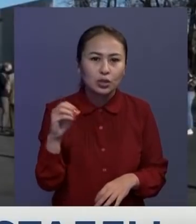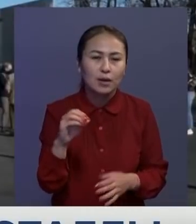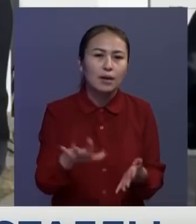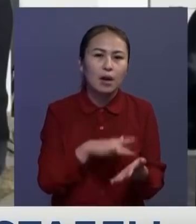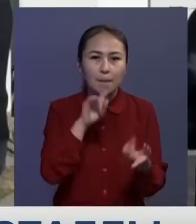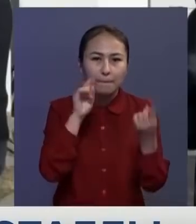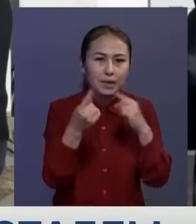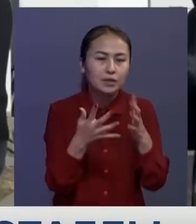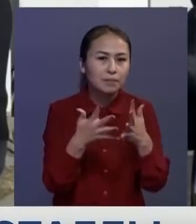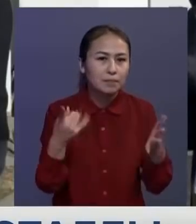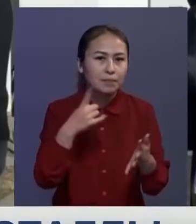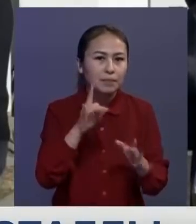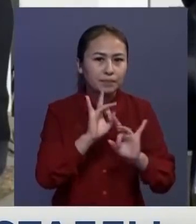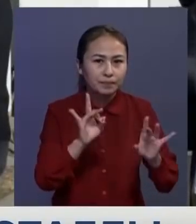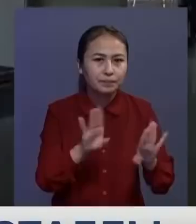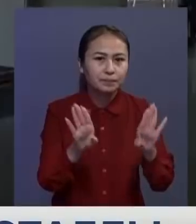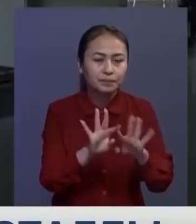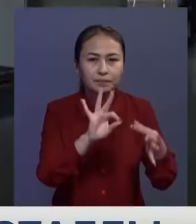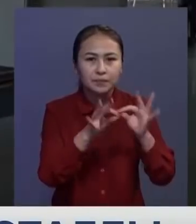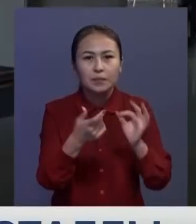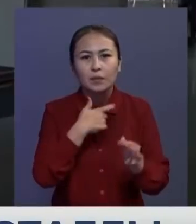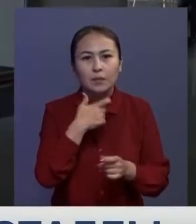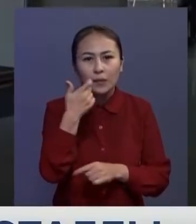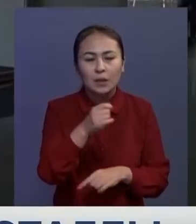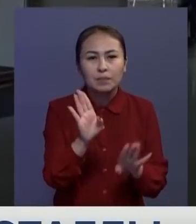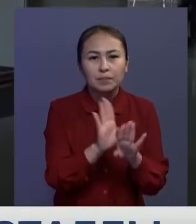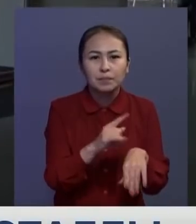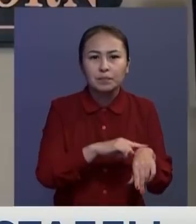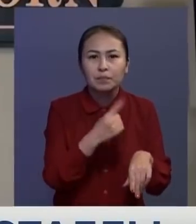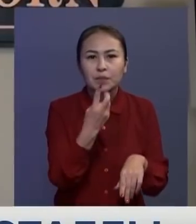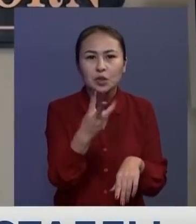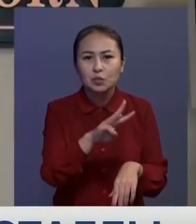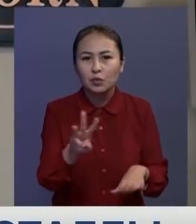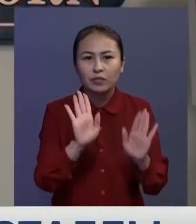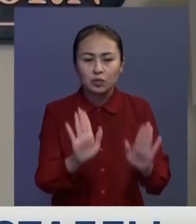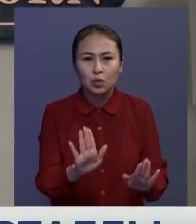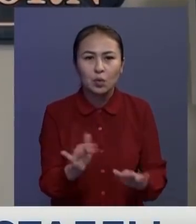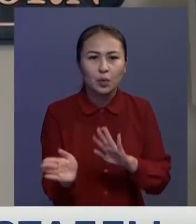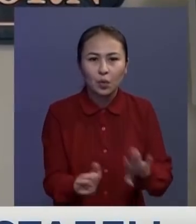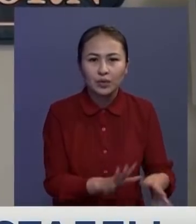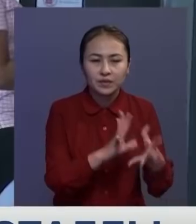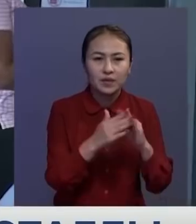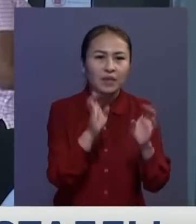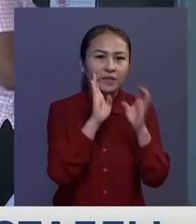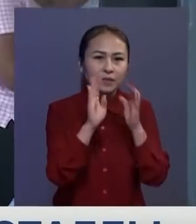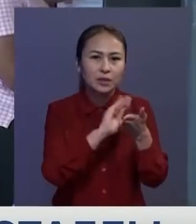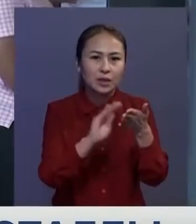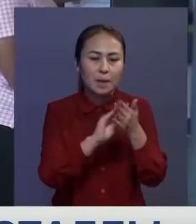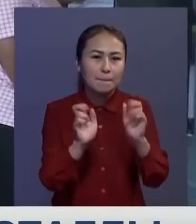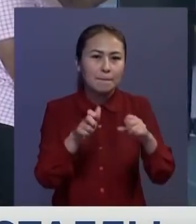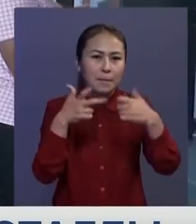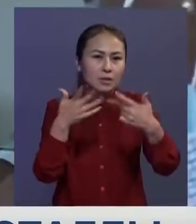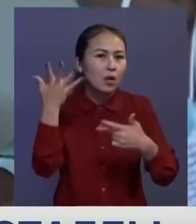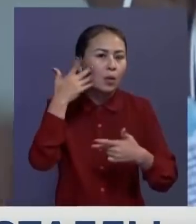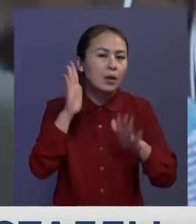қарсыласынан басым түсіпті, бір айтеге тәрлігі аталған өңірде дауыз беру небәрі бірнеше минут қағана созалды, кейін оның қортындысы фейсбуктегі тікелей эфир